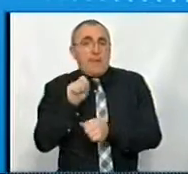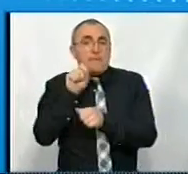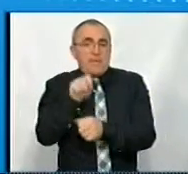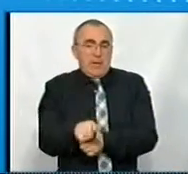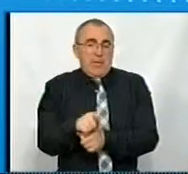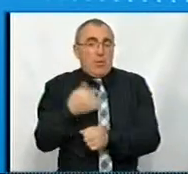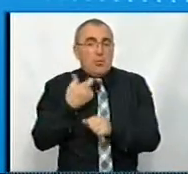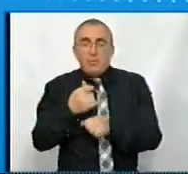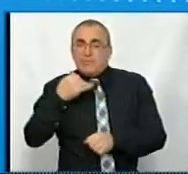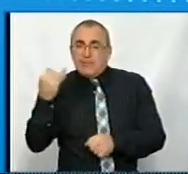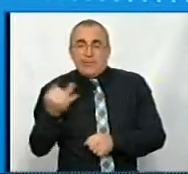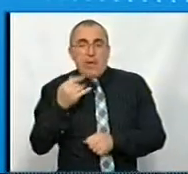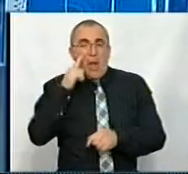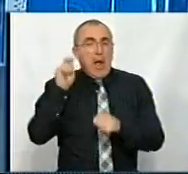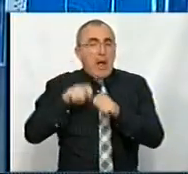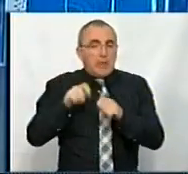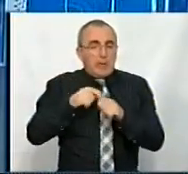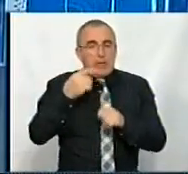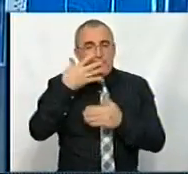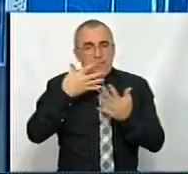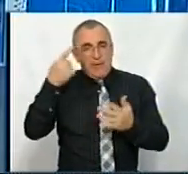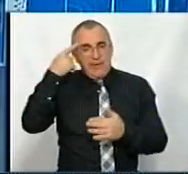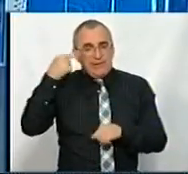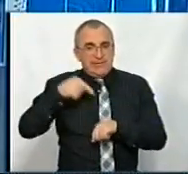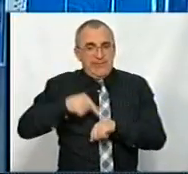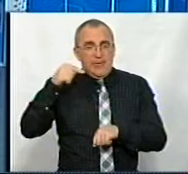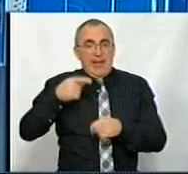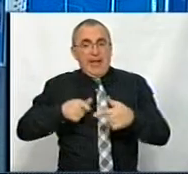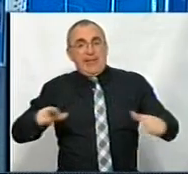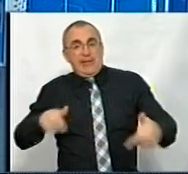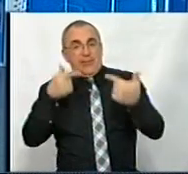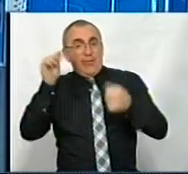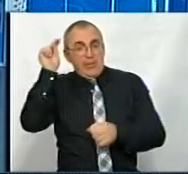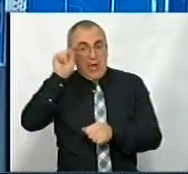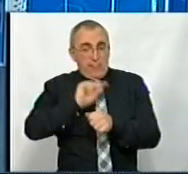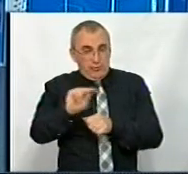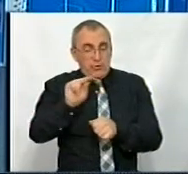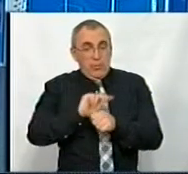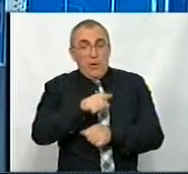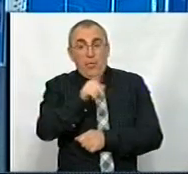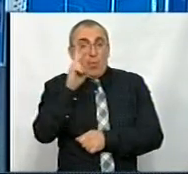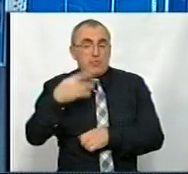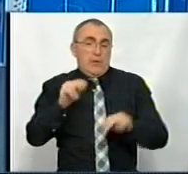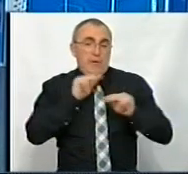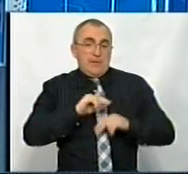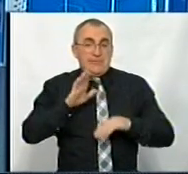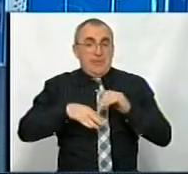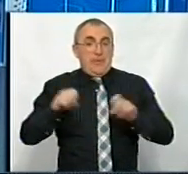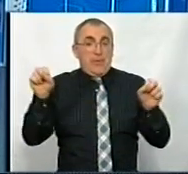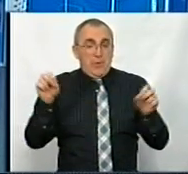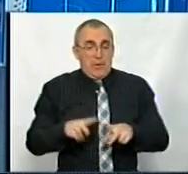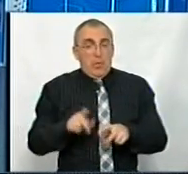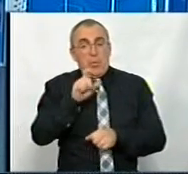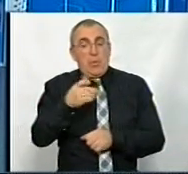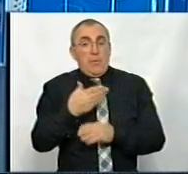Досить цікаво ми робили аналіз. Найбільш свідомими в дистанційному навчанні є ті, хто вже працює за спеціальністю, і є